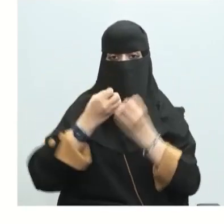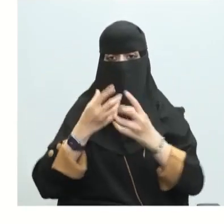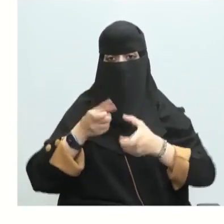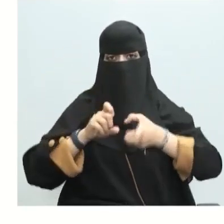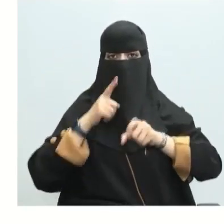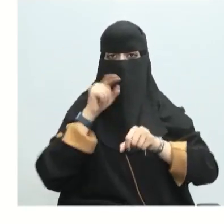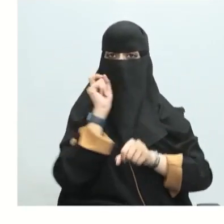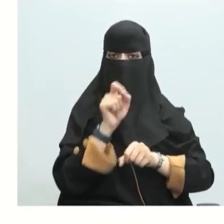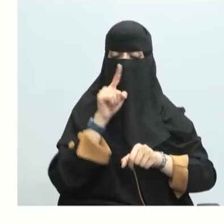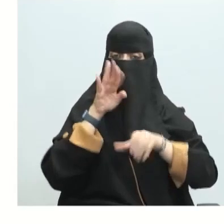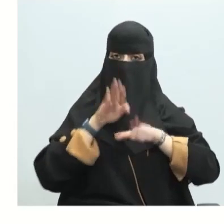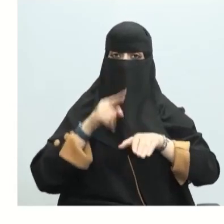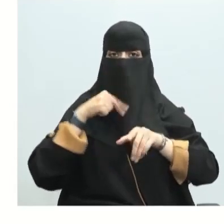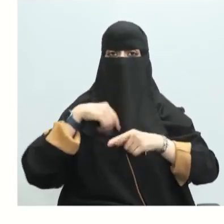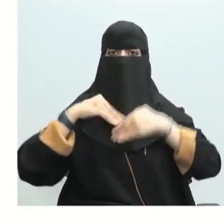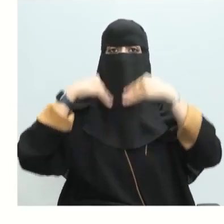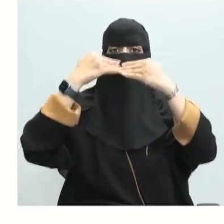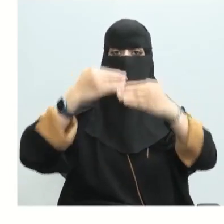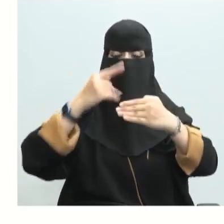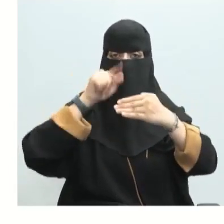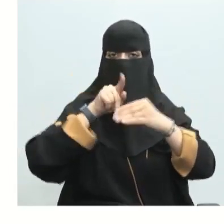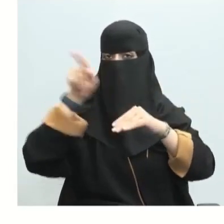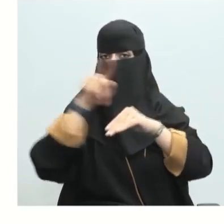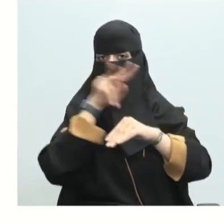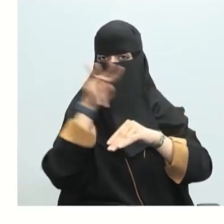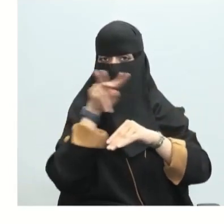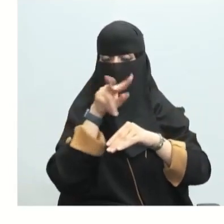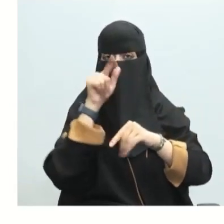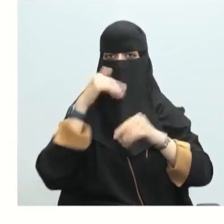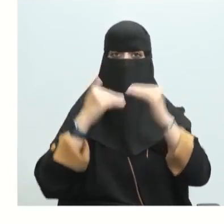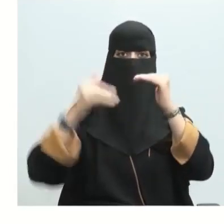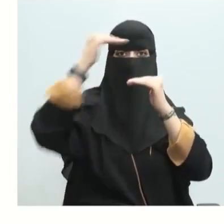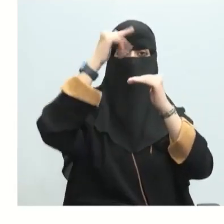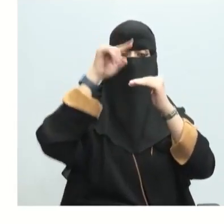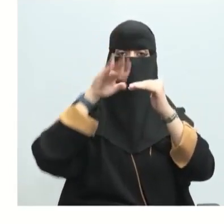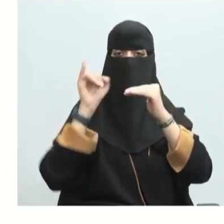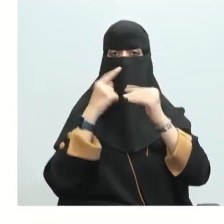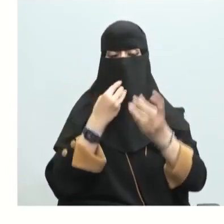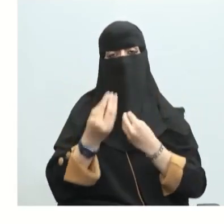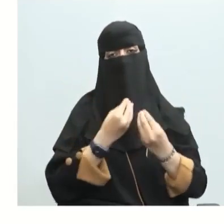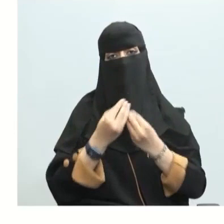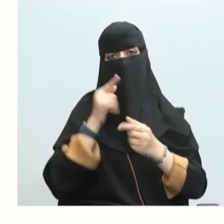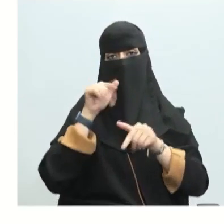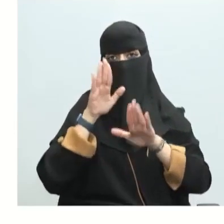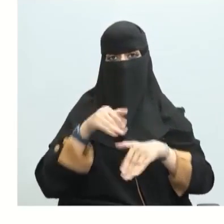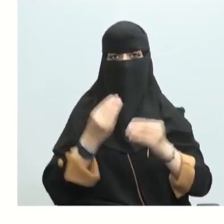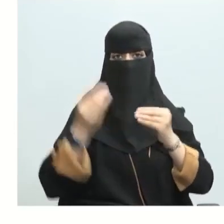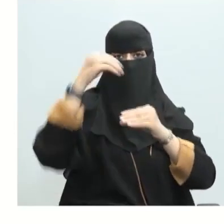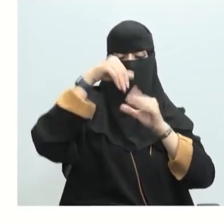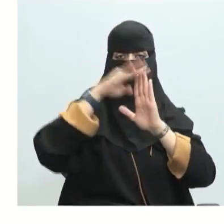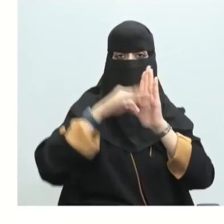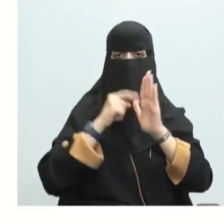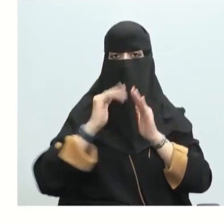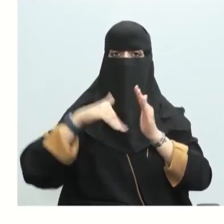بالتالي ستكون النواتج لها أعلى من المتفاعلات إذن المحتوى الحراري